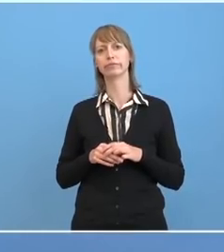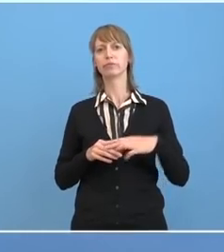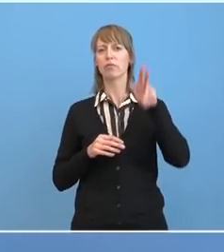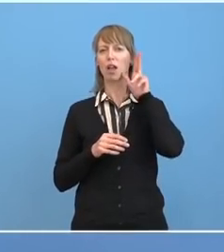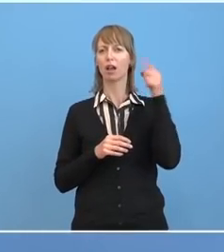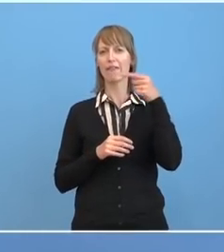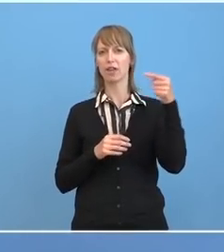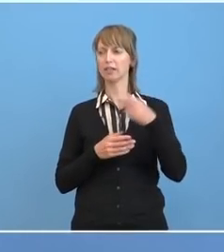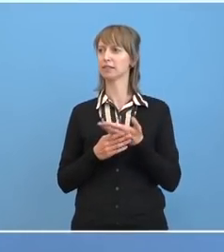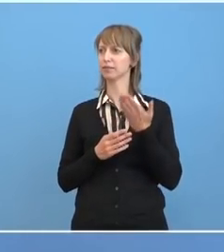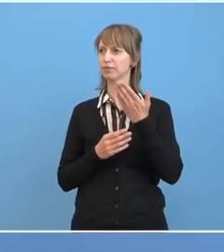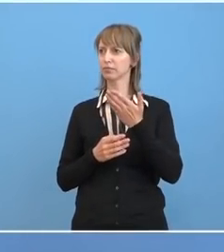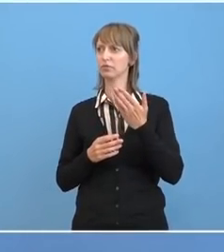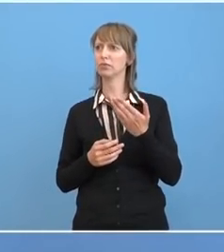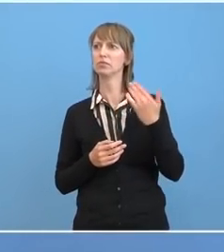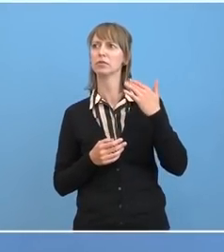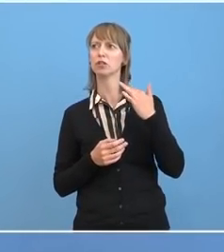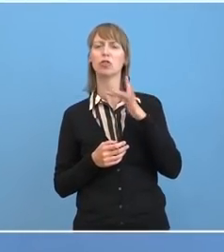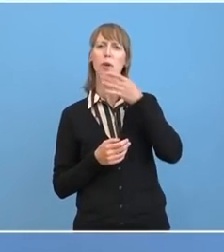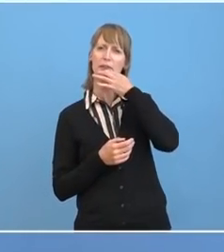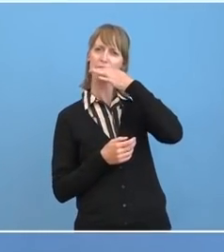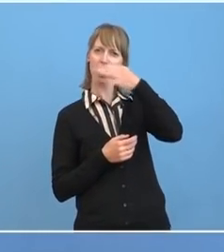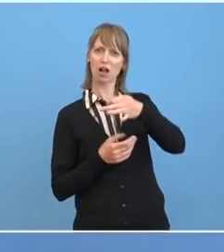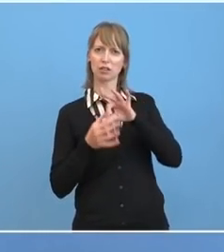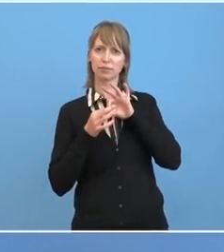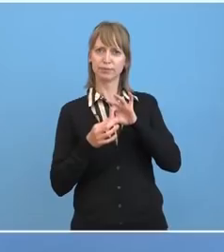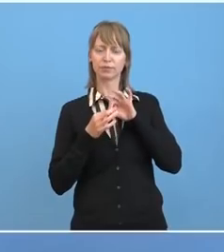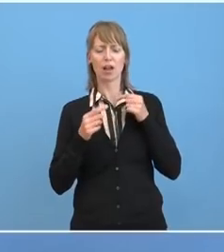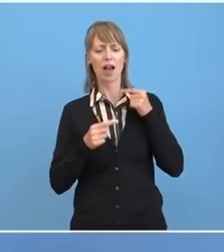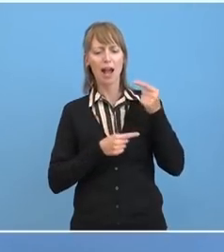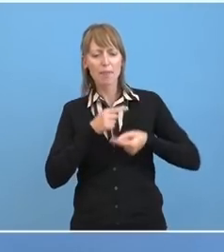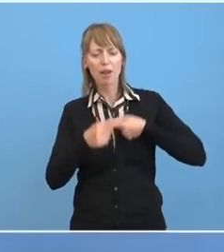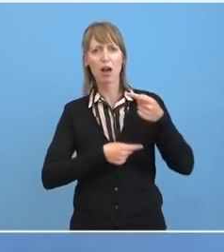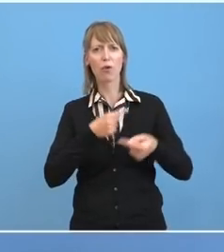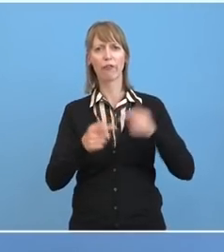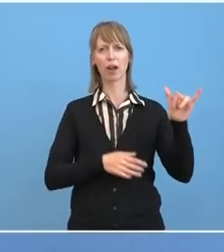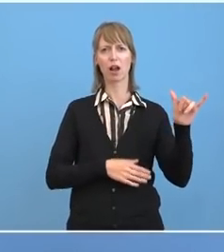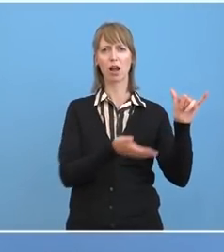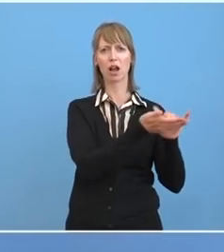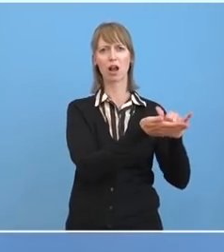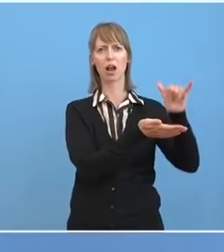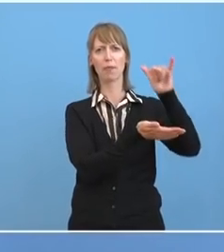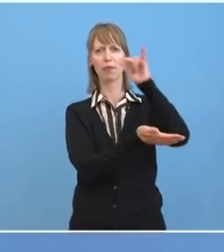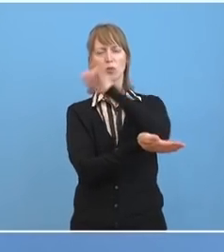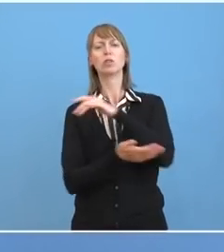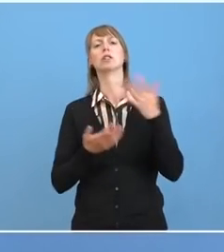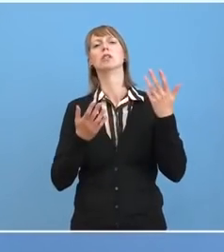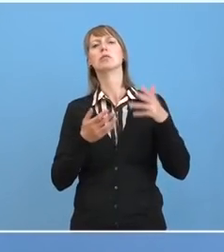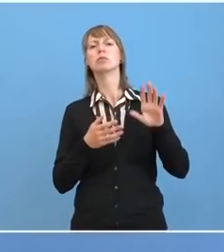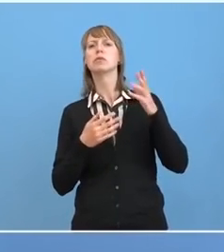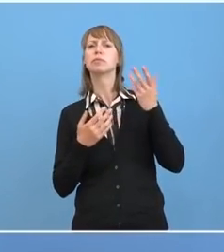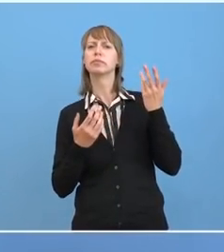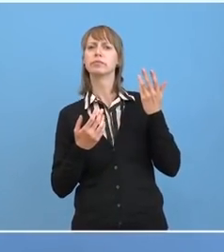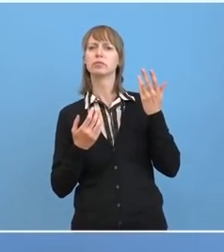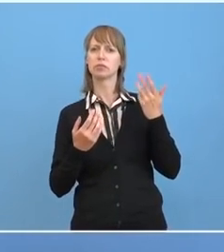Ja, ich habe nochmal eine Frage zu dem Ablauf, zu dem Abflug und der Verzögerung. Kreml-Medien verbreiten die Information, dass